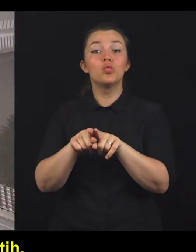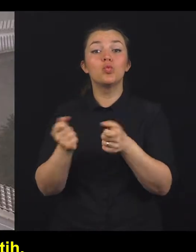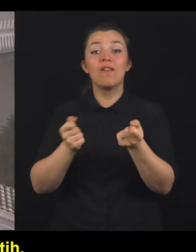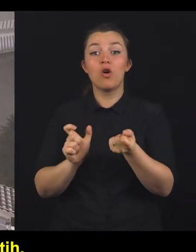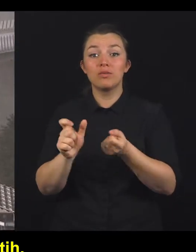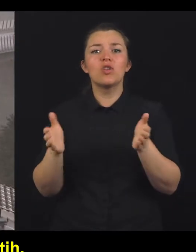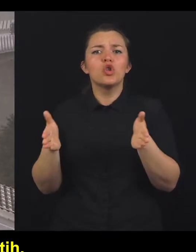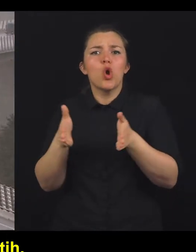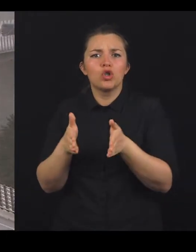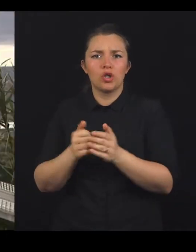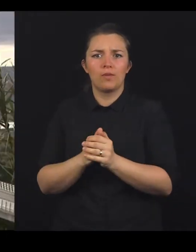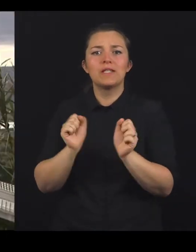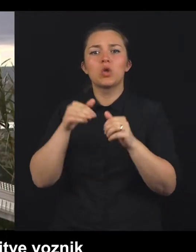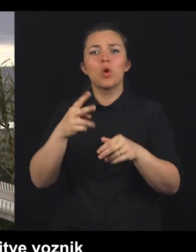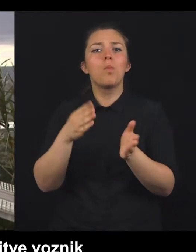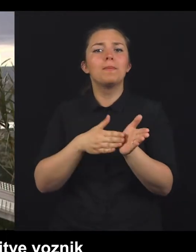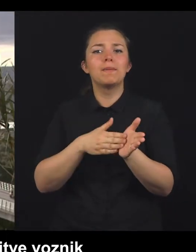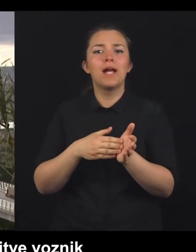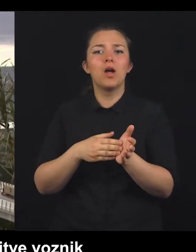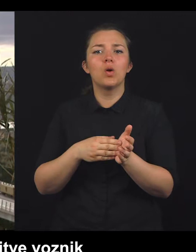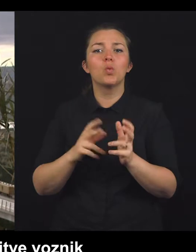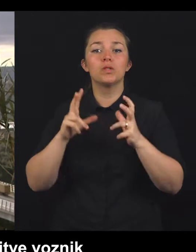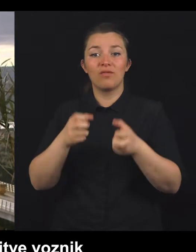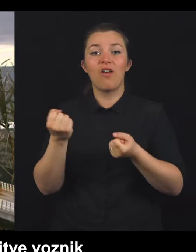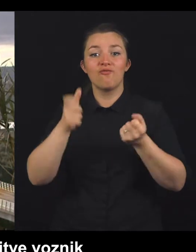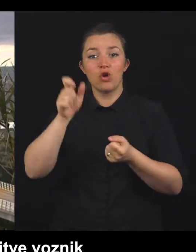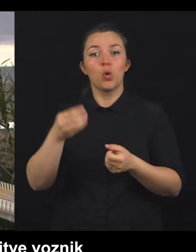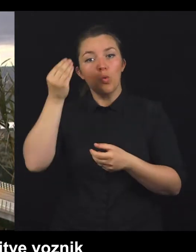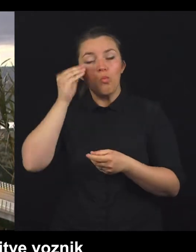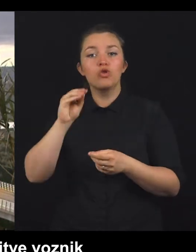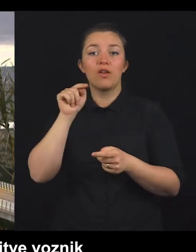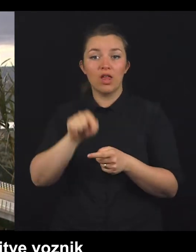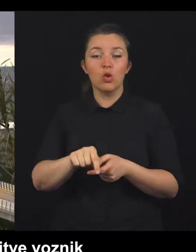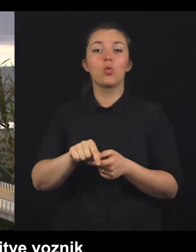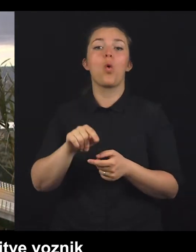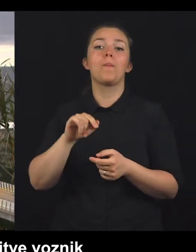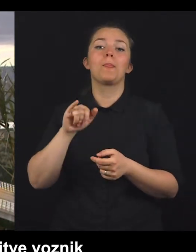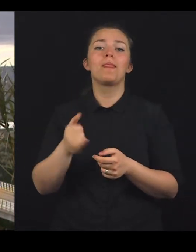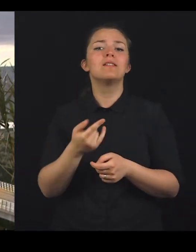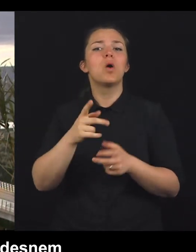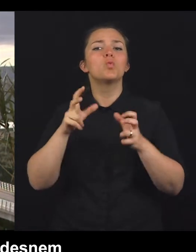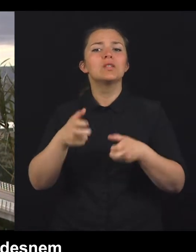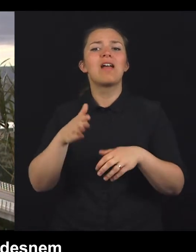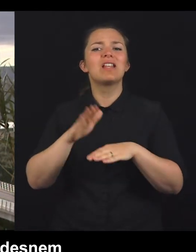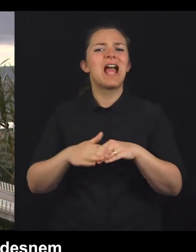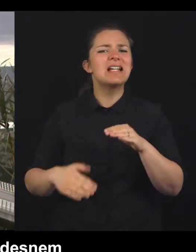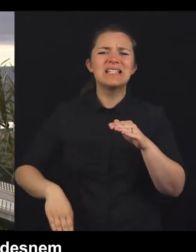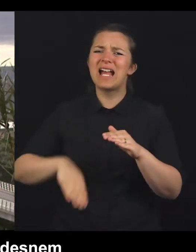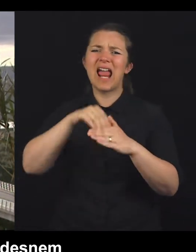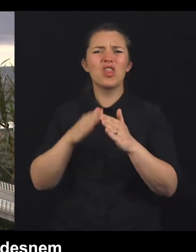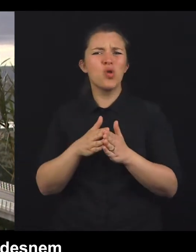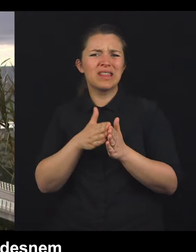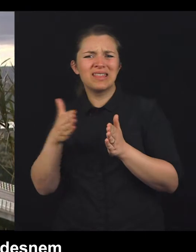tudi vozni pasovi izoženi. Zato mora v primeru za ostavitve v vzniku poštevati dejstvo, da se ostavi